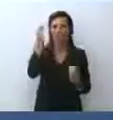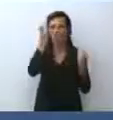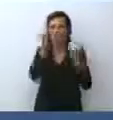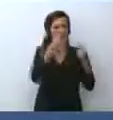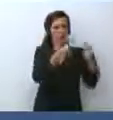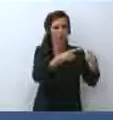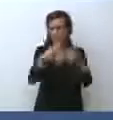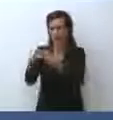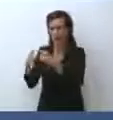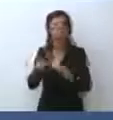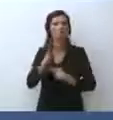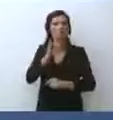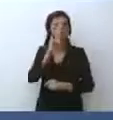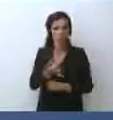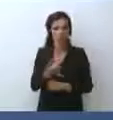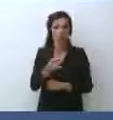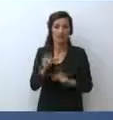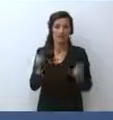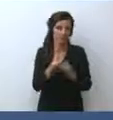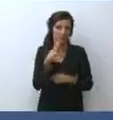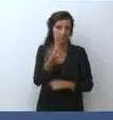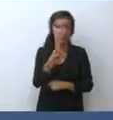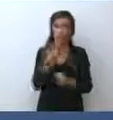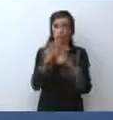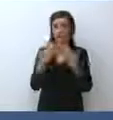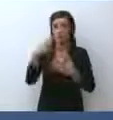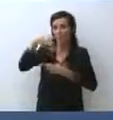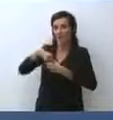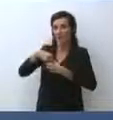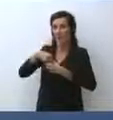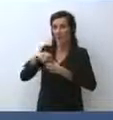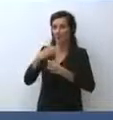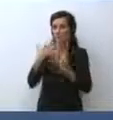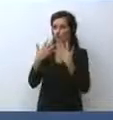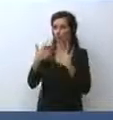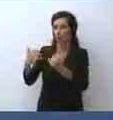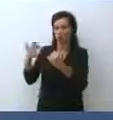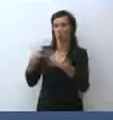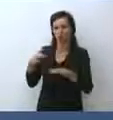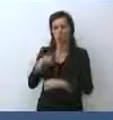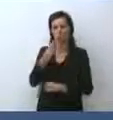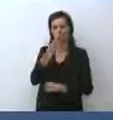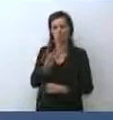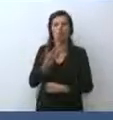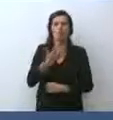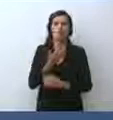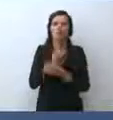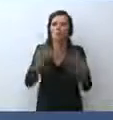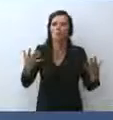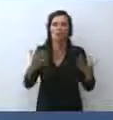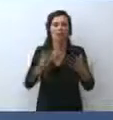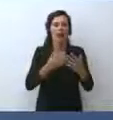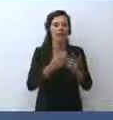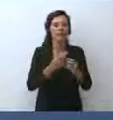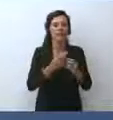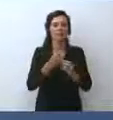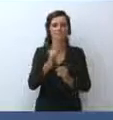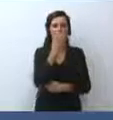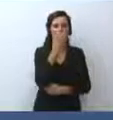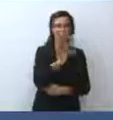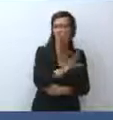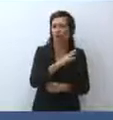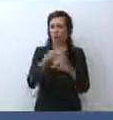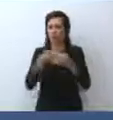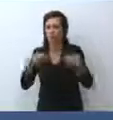giorno. In Parlamento ci sono provenienze politiche, culturali, personali,